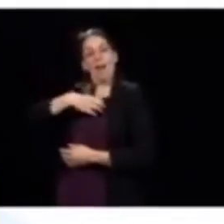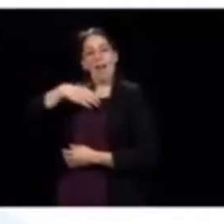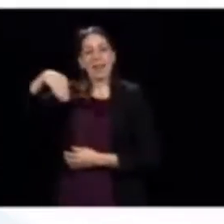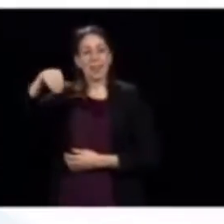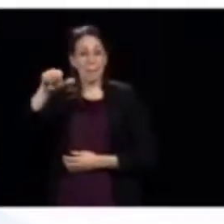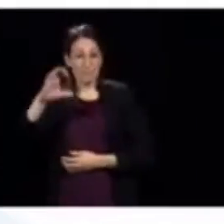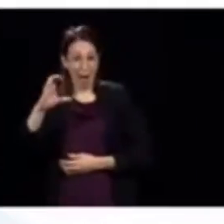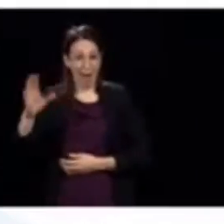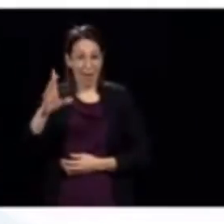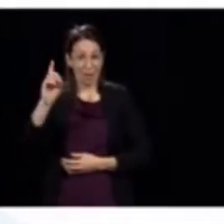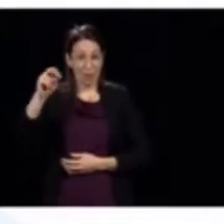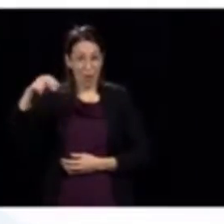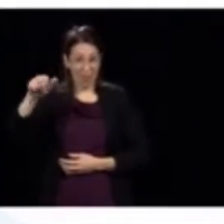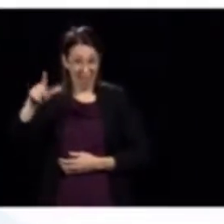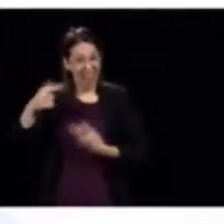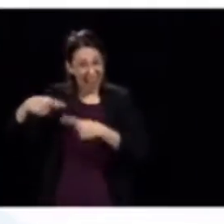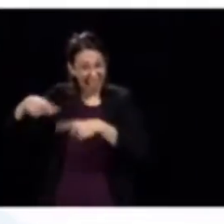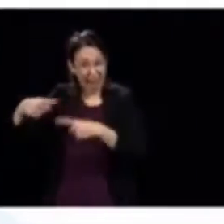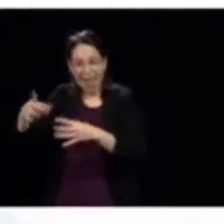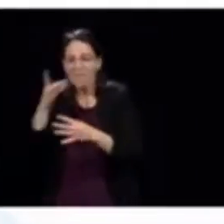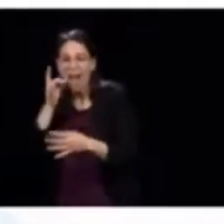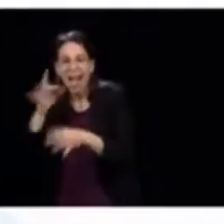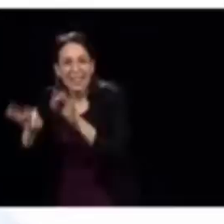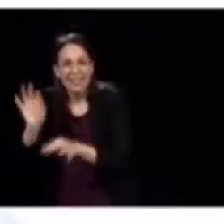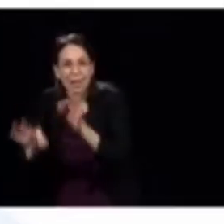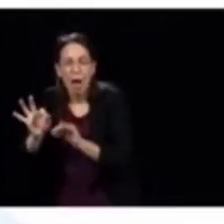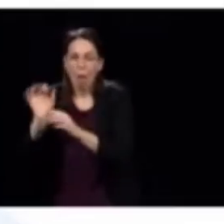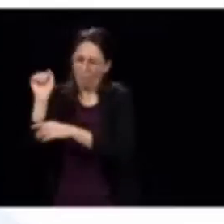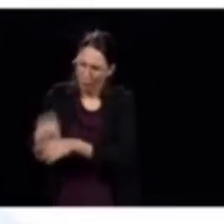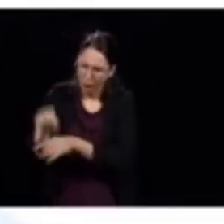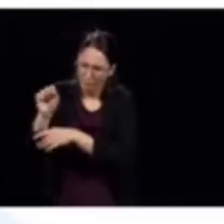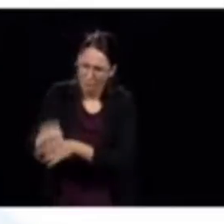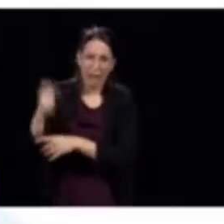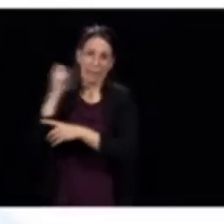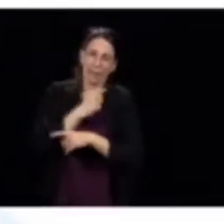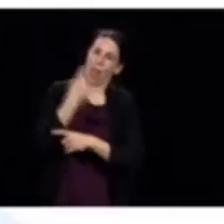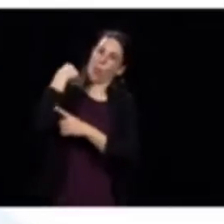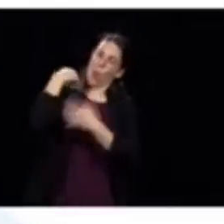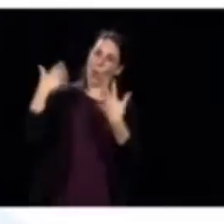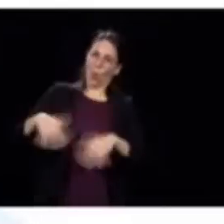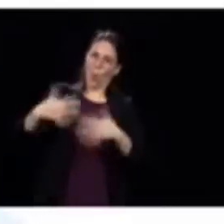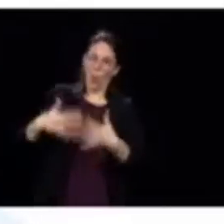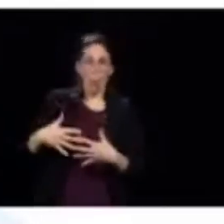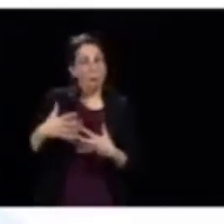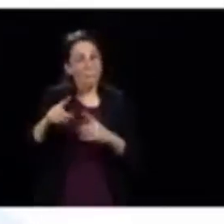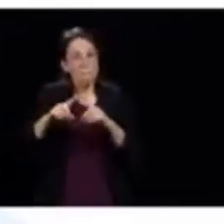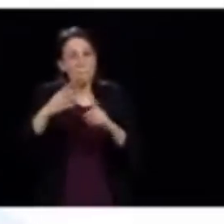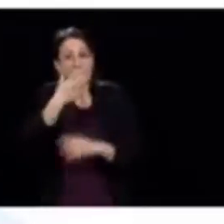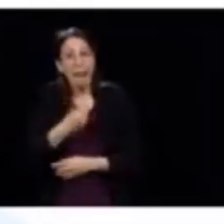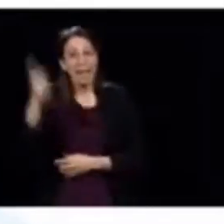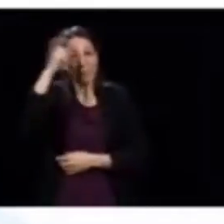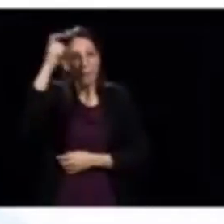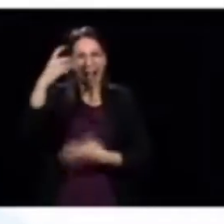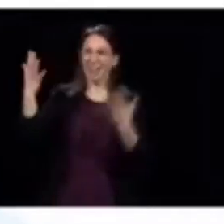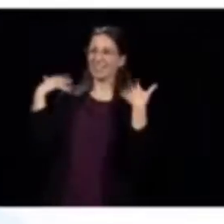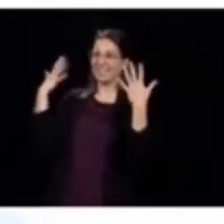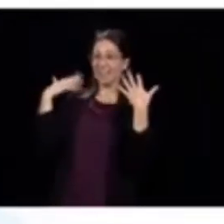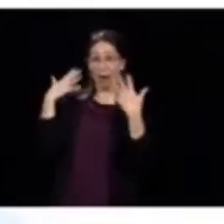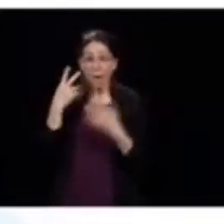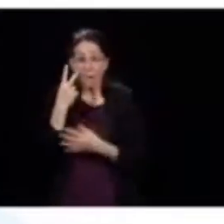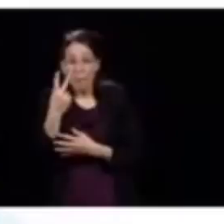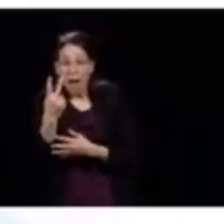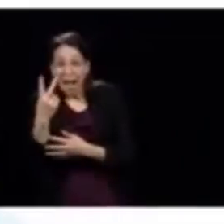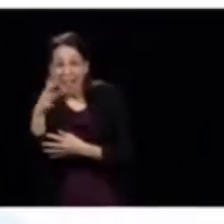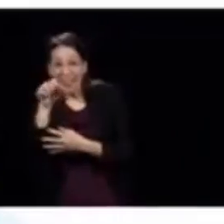très, très dur pour le dos d'être penché toute la journée. Mais c'est une belle expérience en plein air. Je vois qu'il des journalistes qui sont